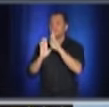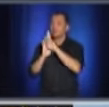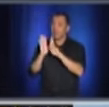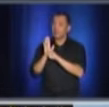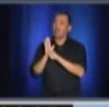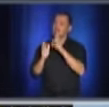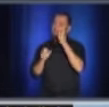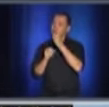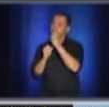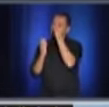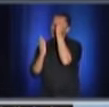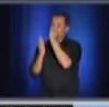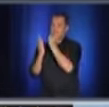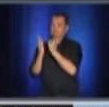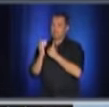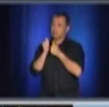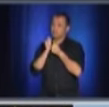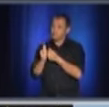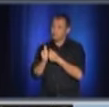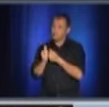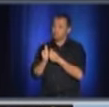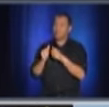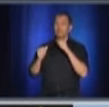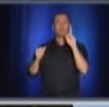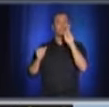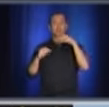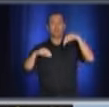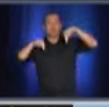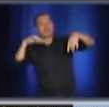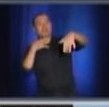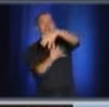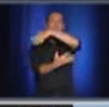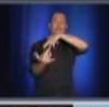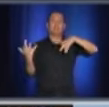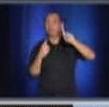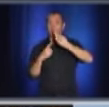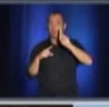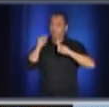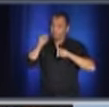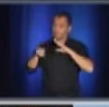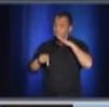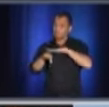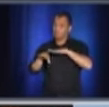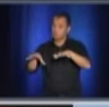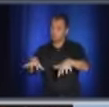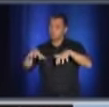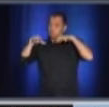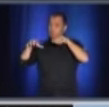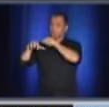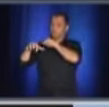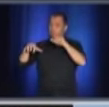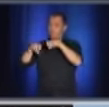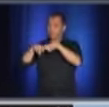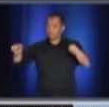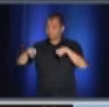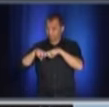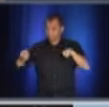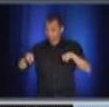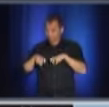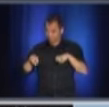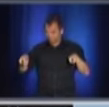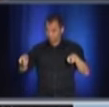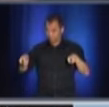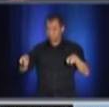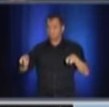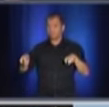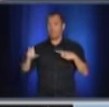rassemblement, mais on parle vraiment d'auditorium, d'auditoire. C'est-à-dire que, je donne l'exemple